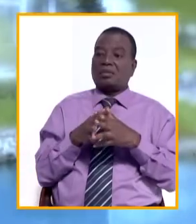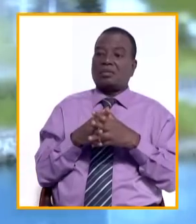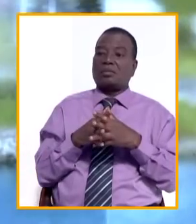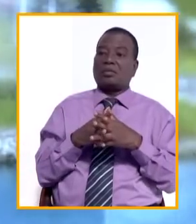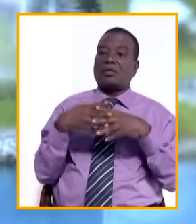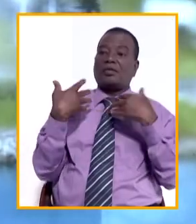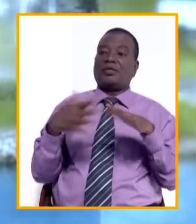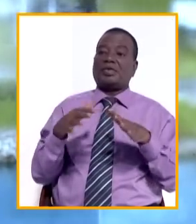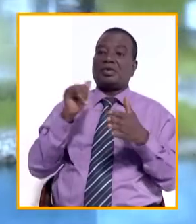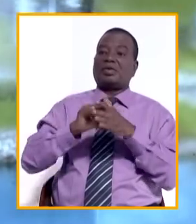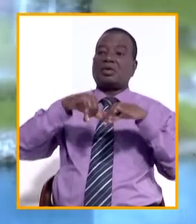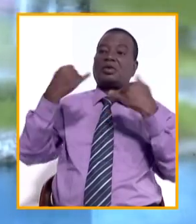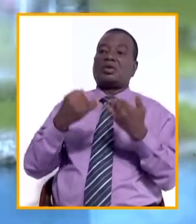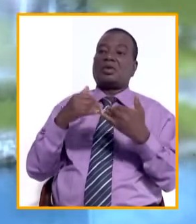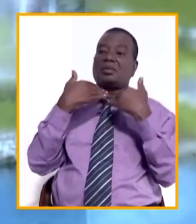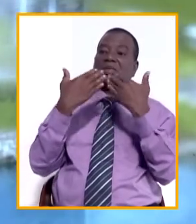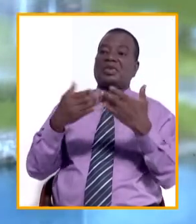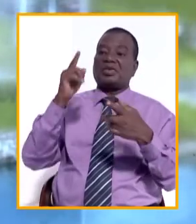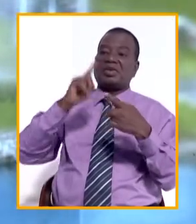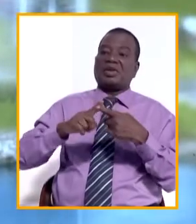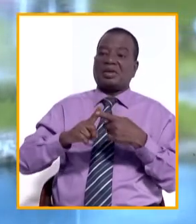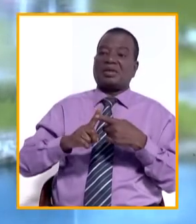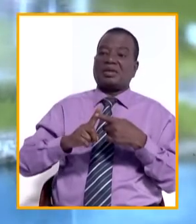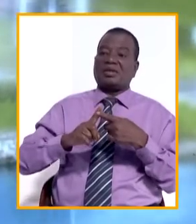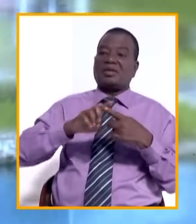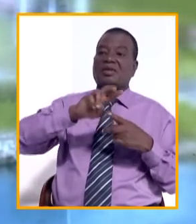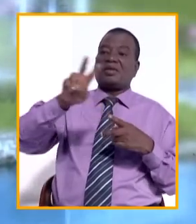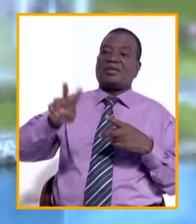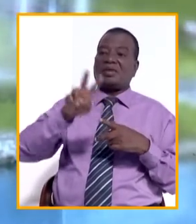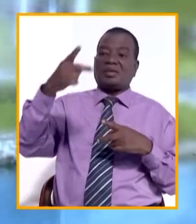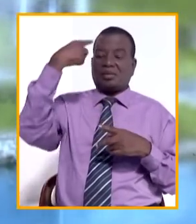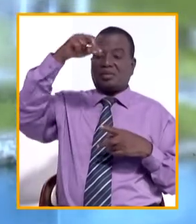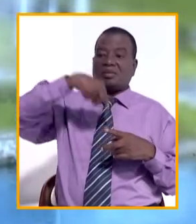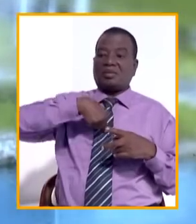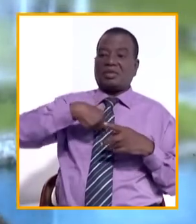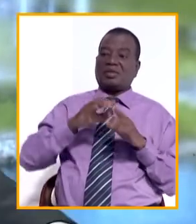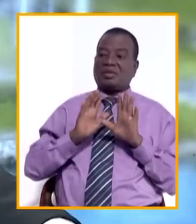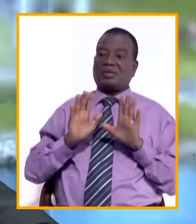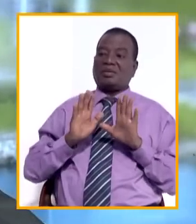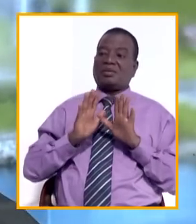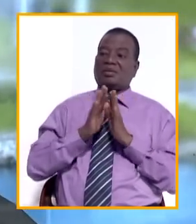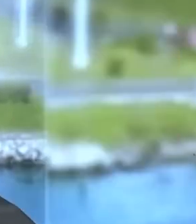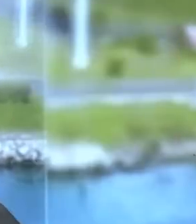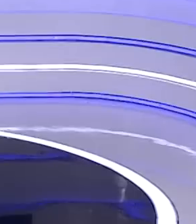Voilà qui marque la fin de cette édition. Merci de nous avoir suivis. Aller à le début d'après-midi. Dieu garde la Côte d'Ivoire.